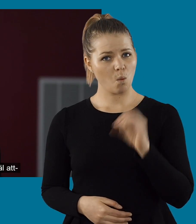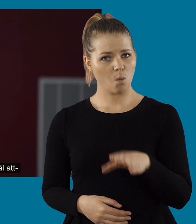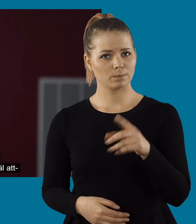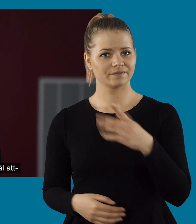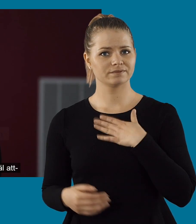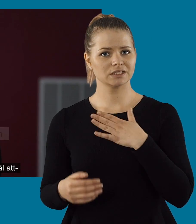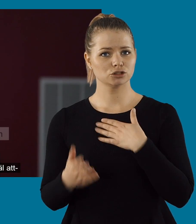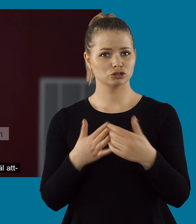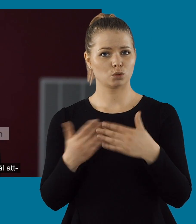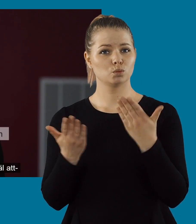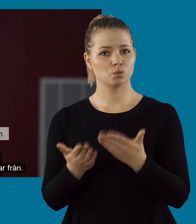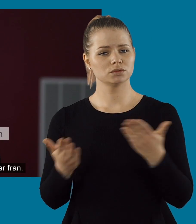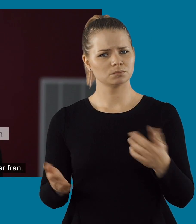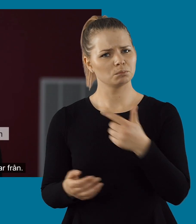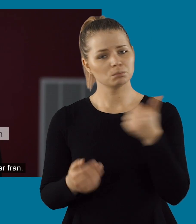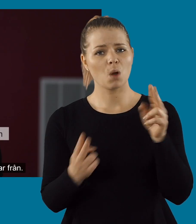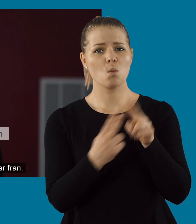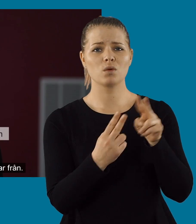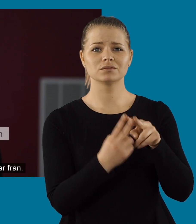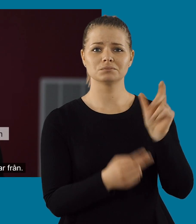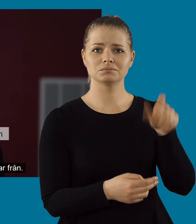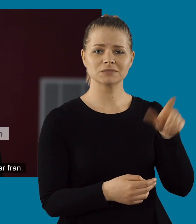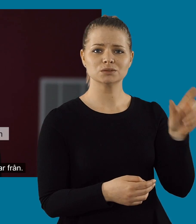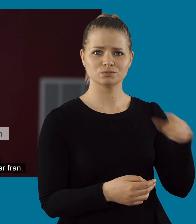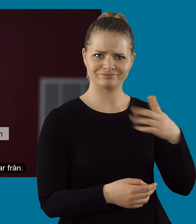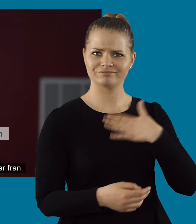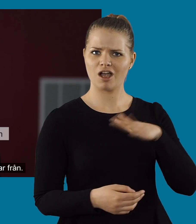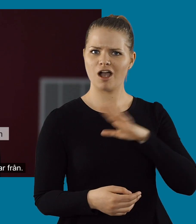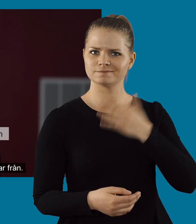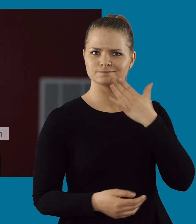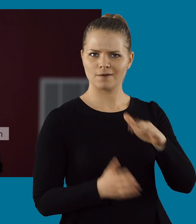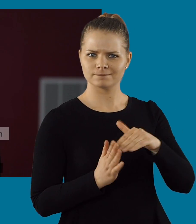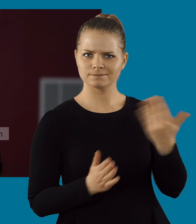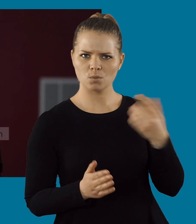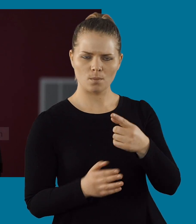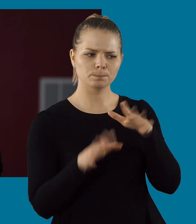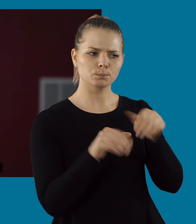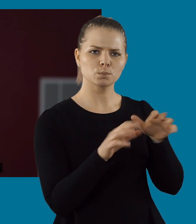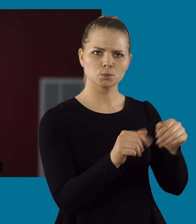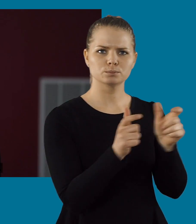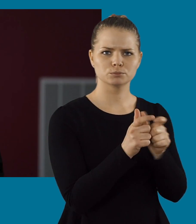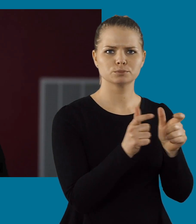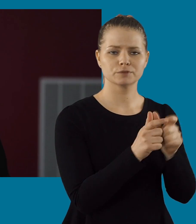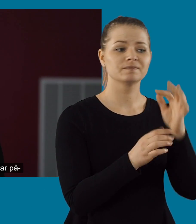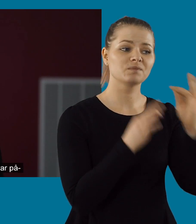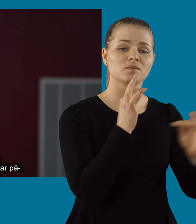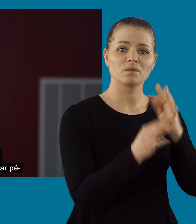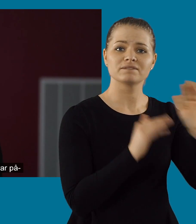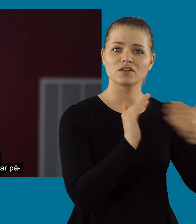Gör man en utställning så är det väl att kontakta de personer man vill ha svar från. Börja med det och boka upp tider.